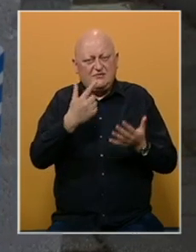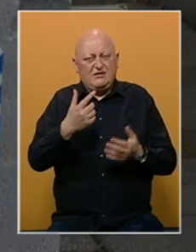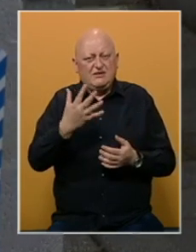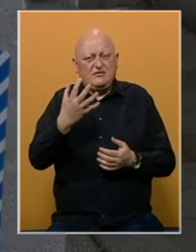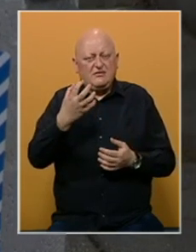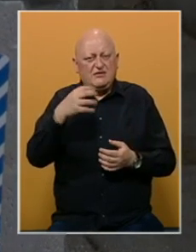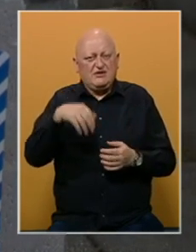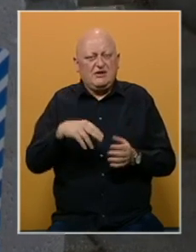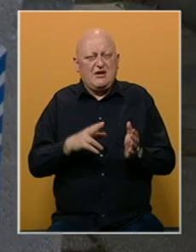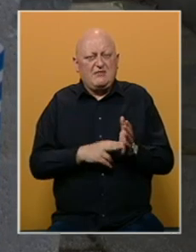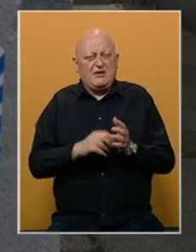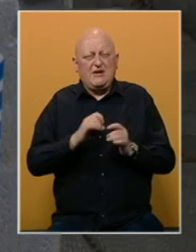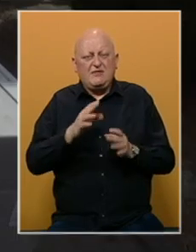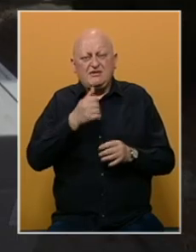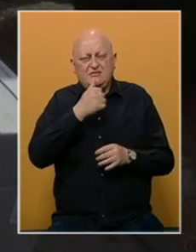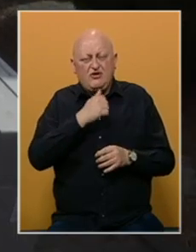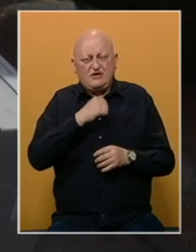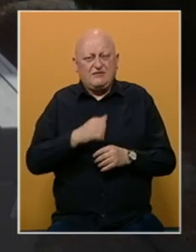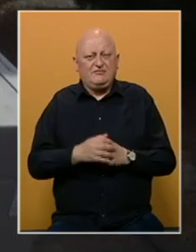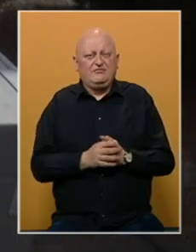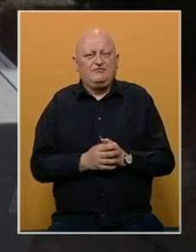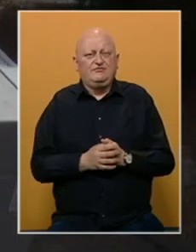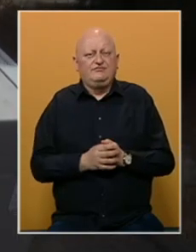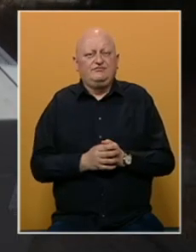7,5 miliona maraka bez PDV-a.